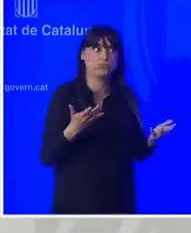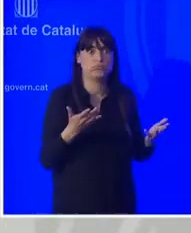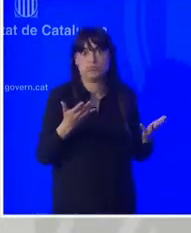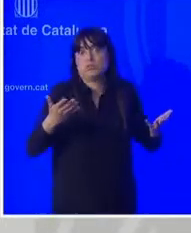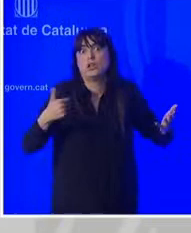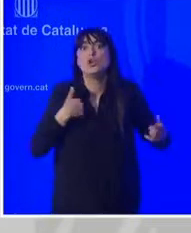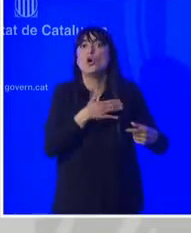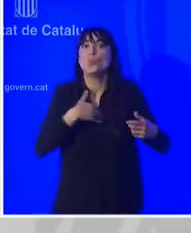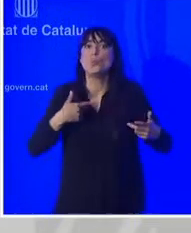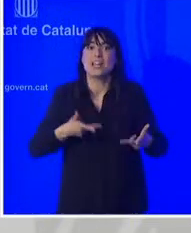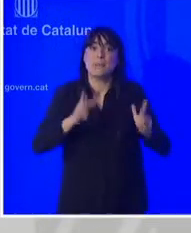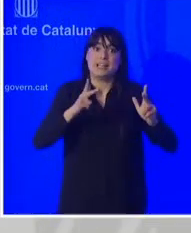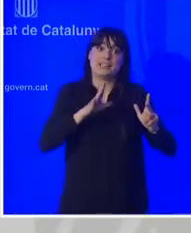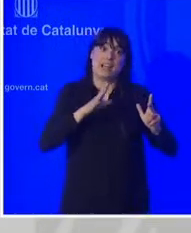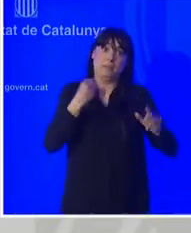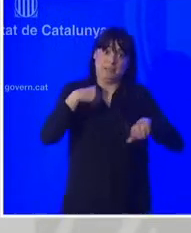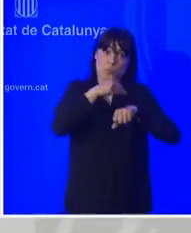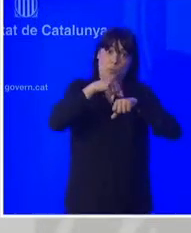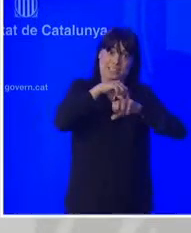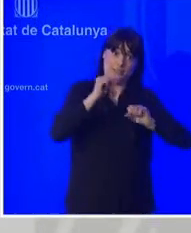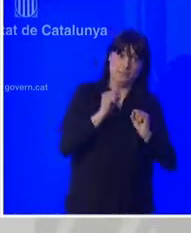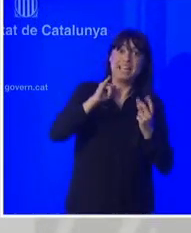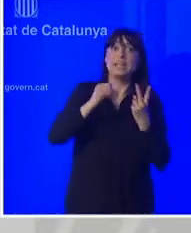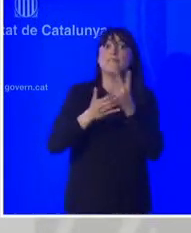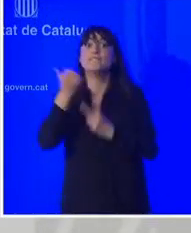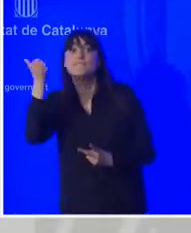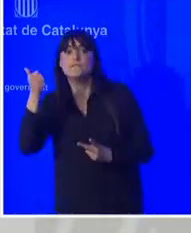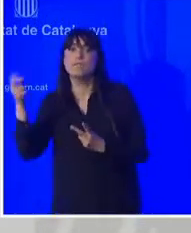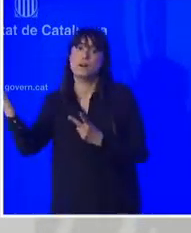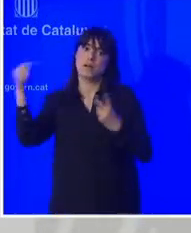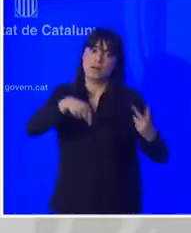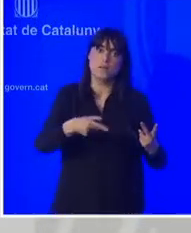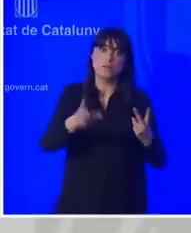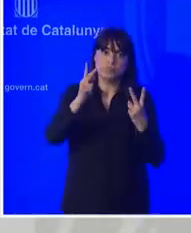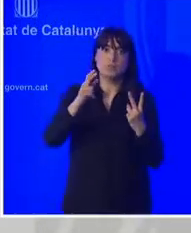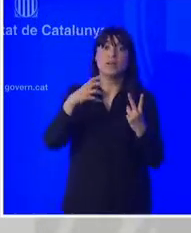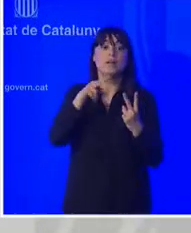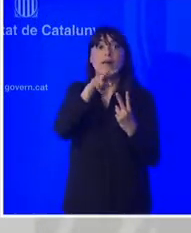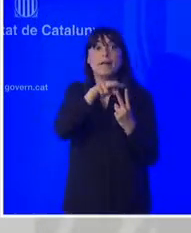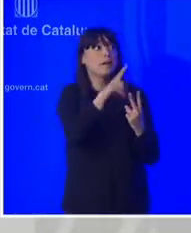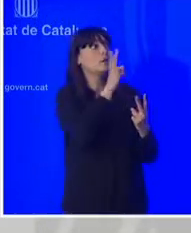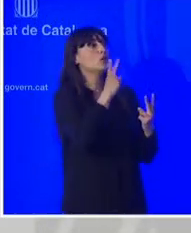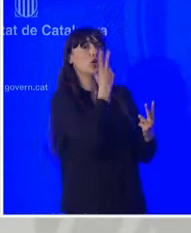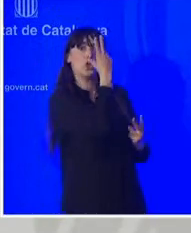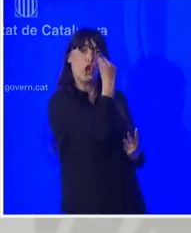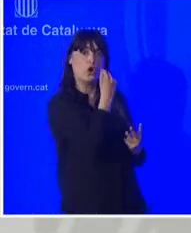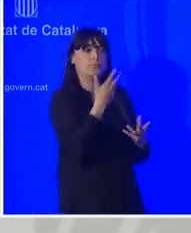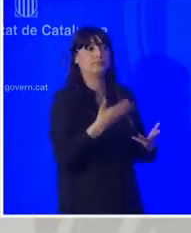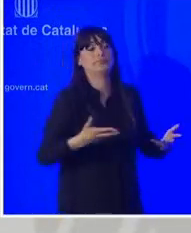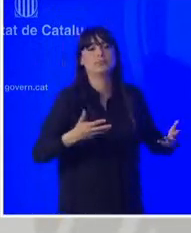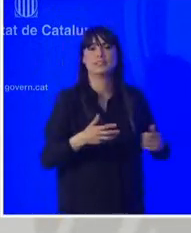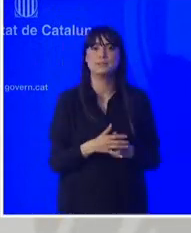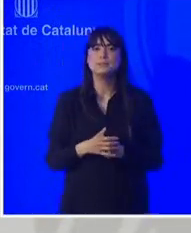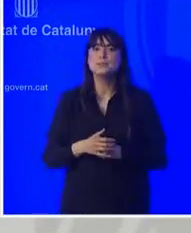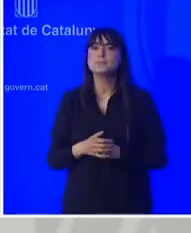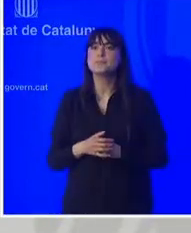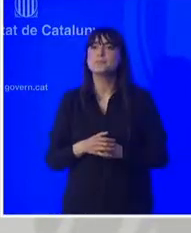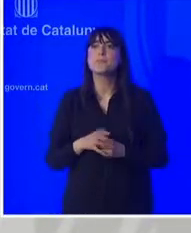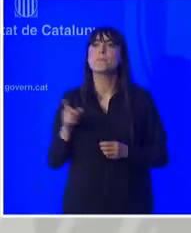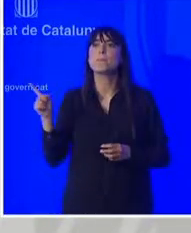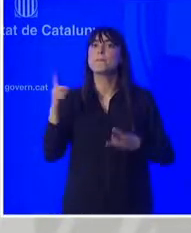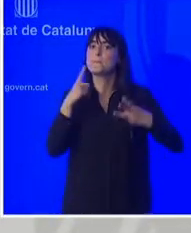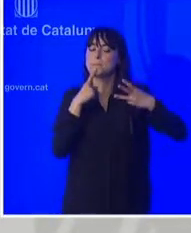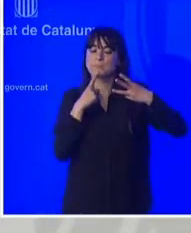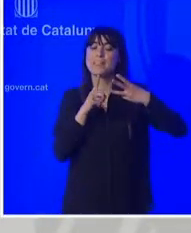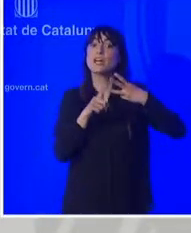retornar lliurement Hi ha hagut més intervencions al govern en relació a la possibilitat que sigui l'última reunió de govern? No, no